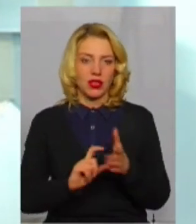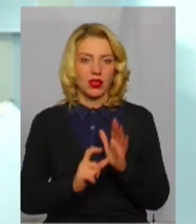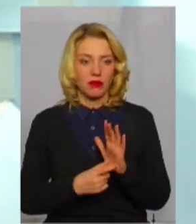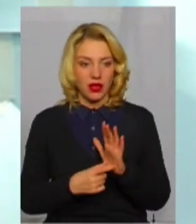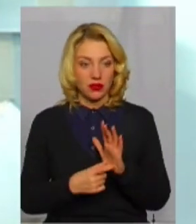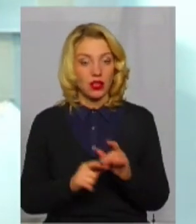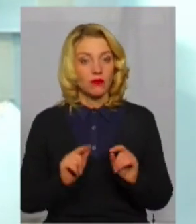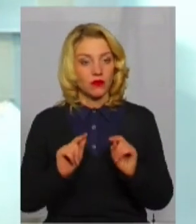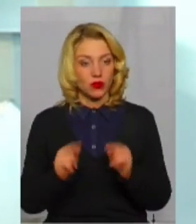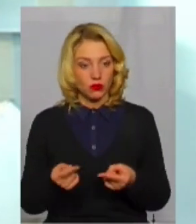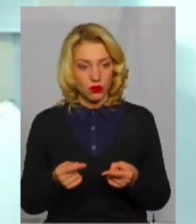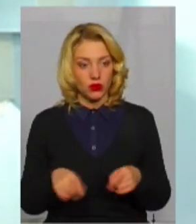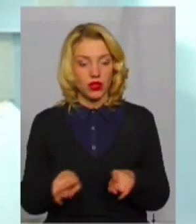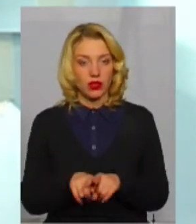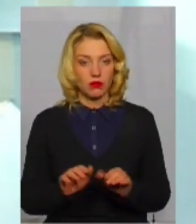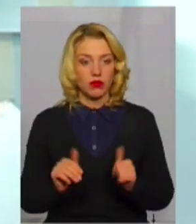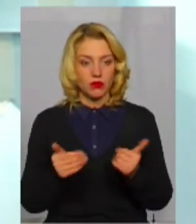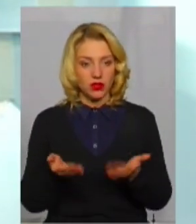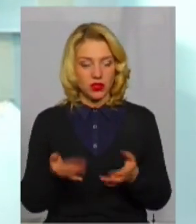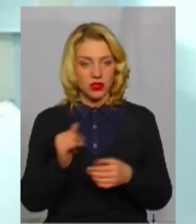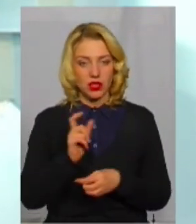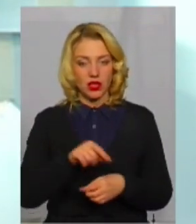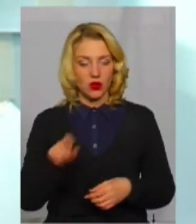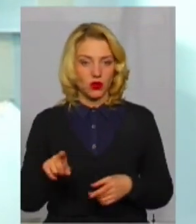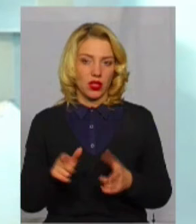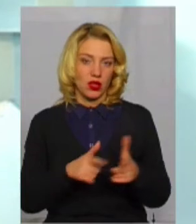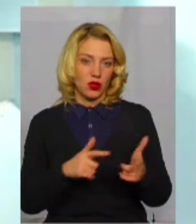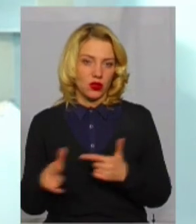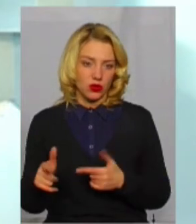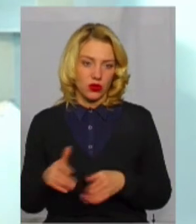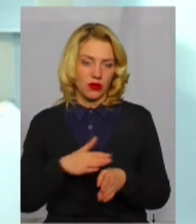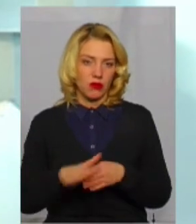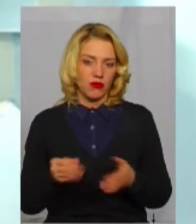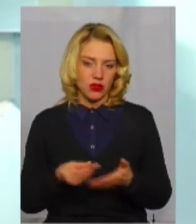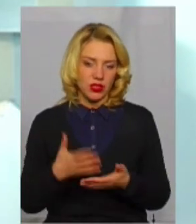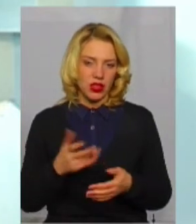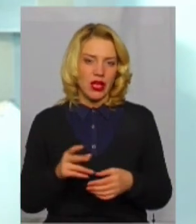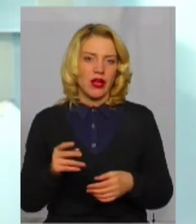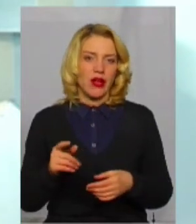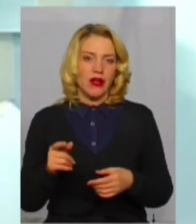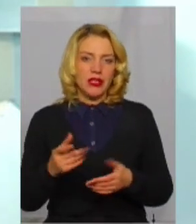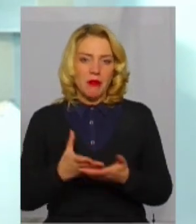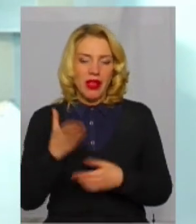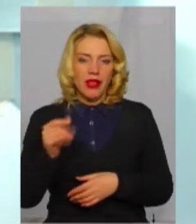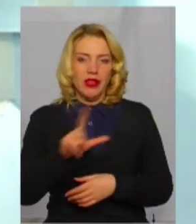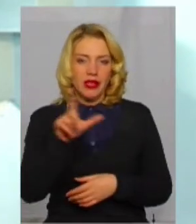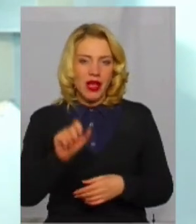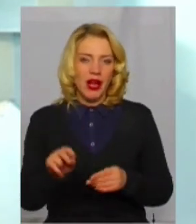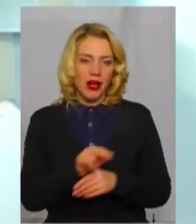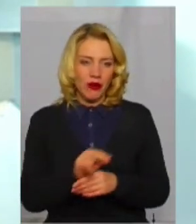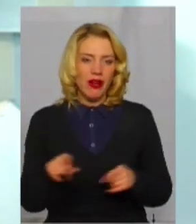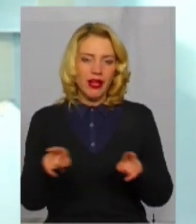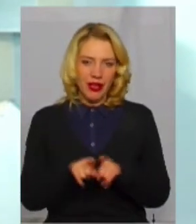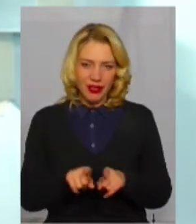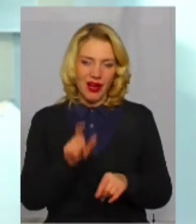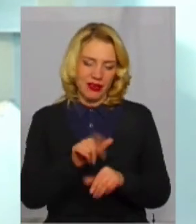Тому такі пропозиції і люди, вони готові повноцінно заплатити за лікування. Тому що, ну, і от